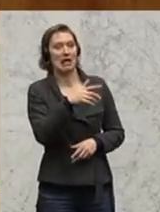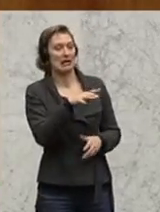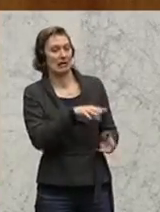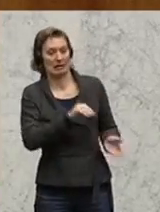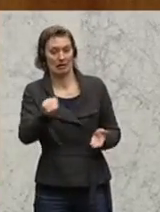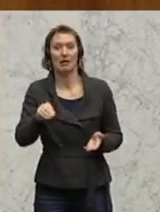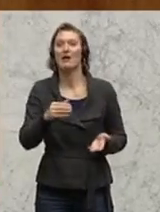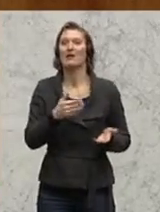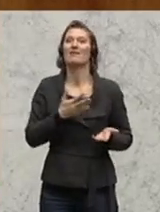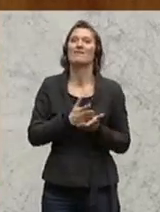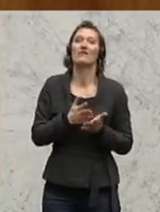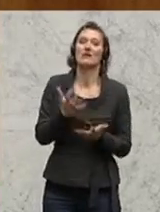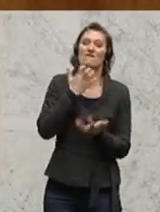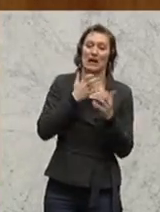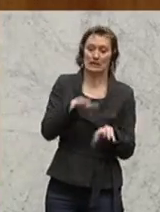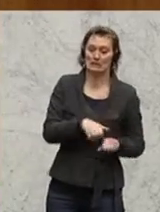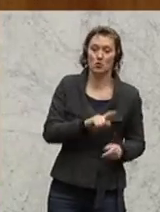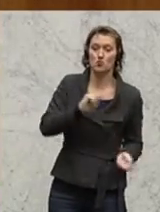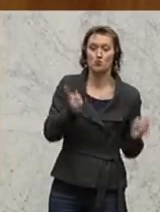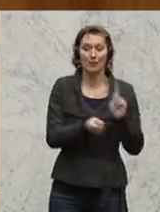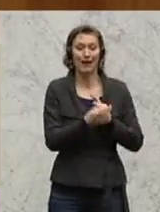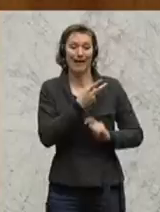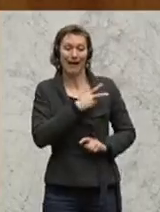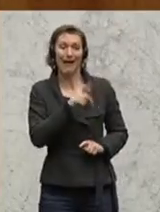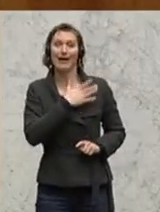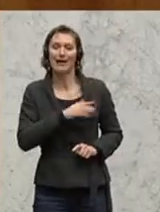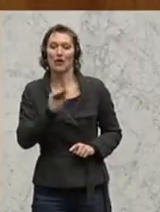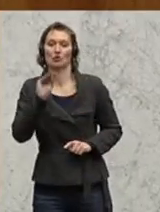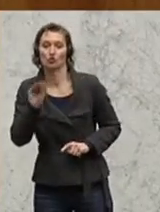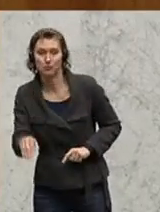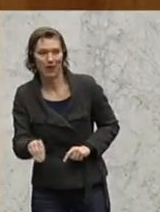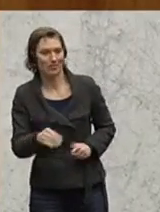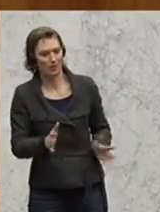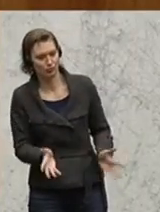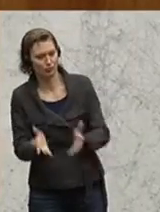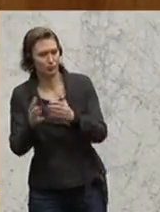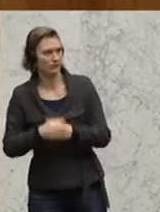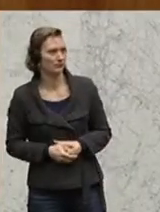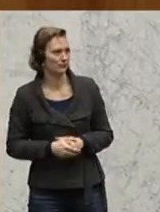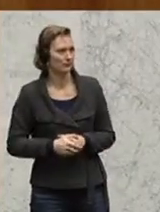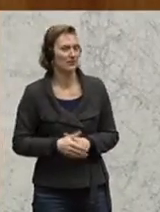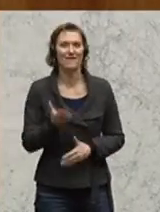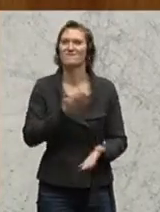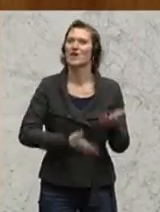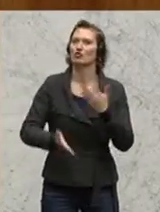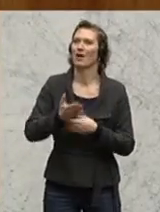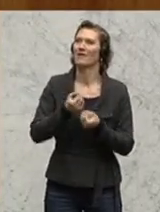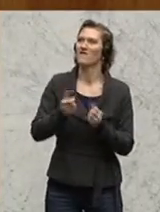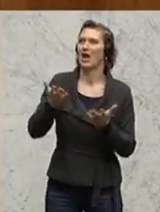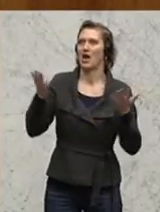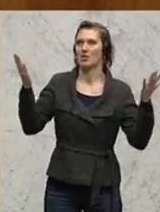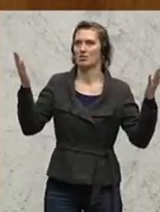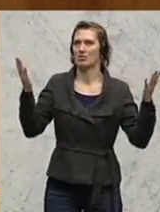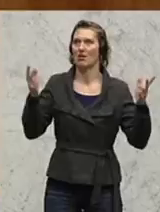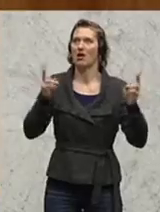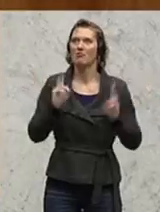mehr Generous Rich, also mehr Reiche, die spendabel sind und die gerne geben. Wirtschaftliche Freiheit